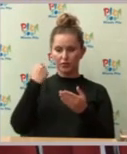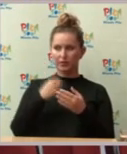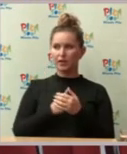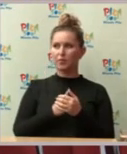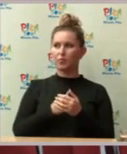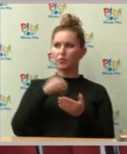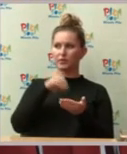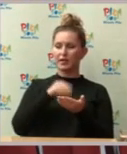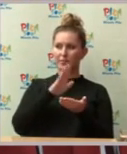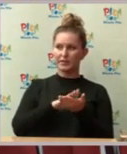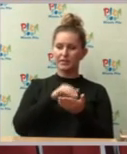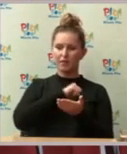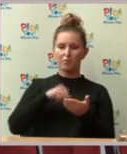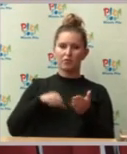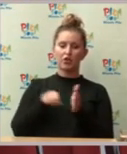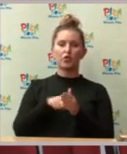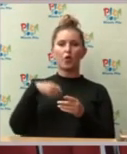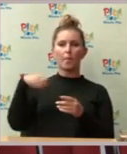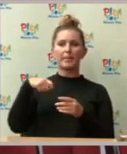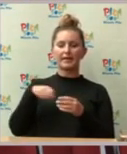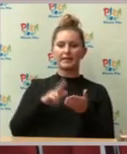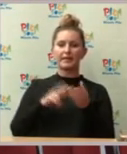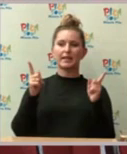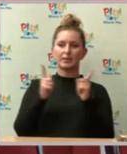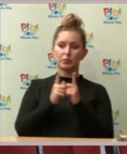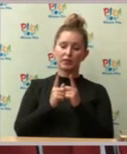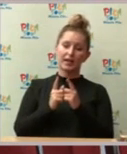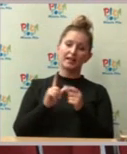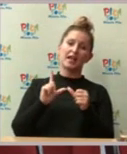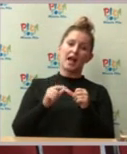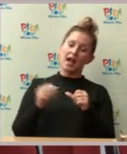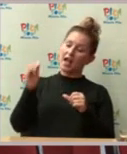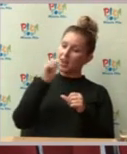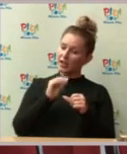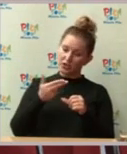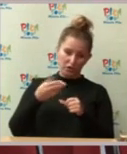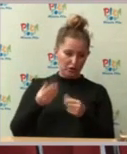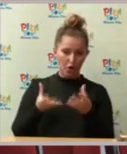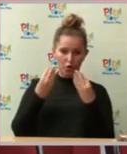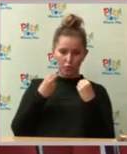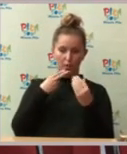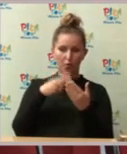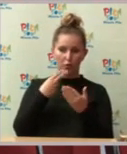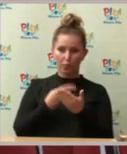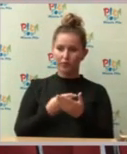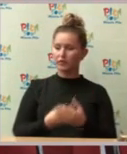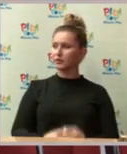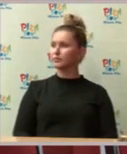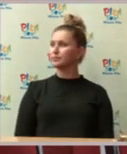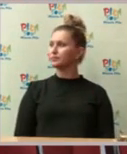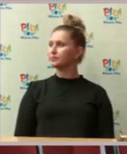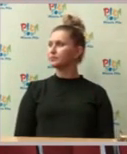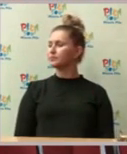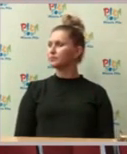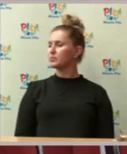ma żadnej reakcji. Myślę, że drogą postępowania poprzedniego sądowego wyznaczenia drogi